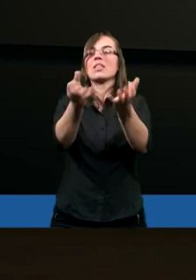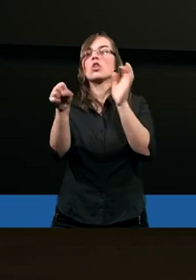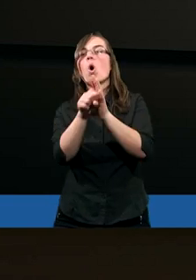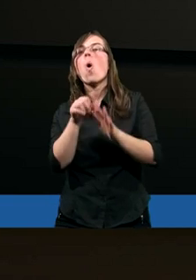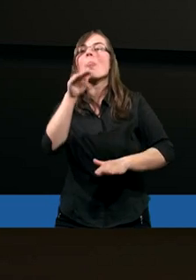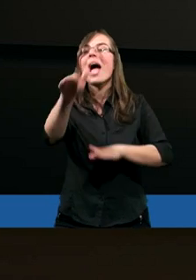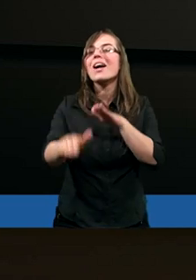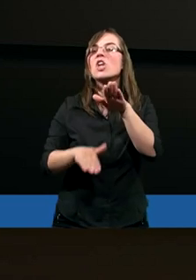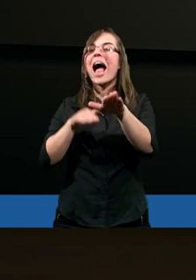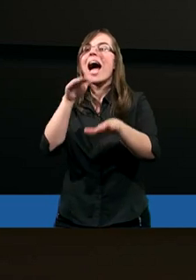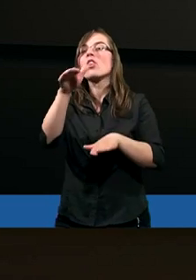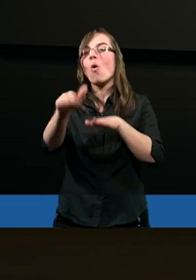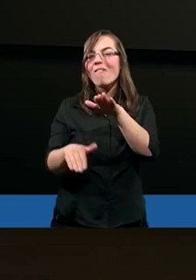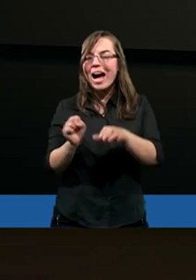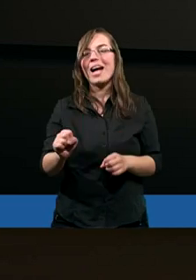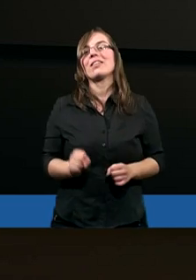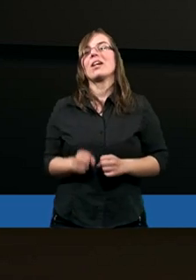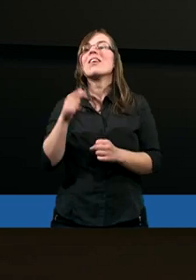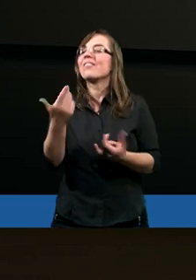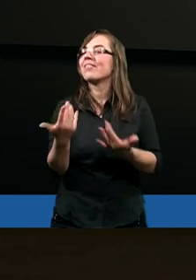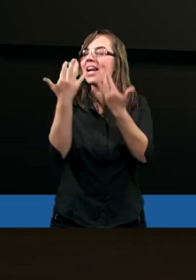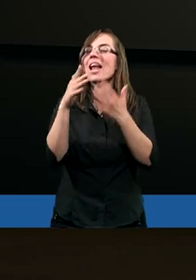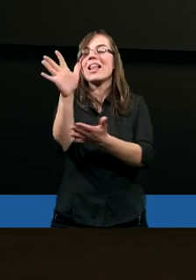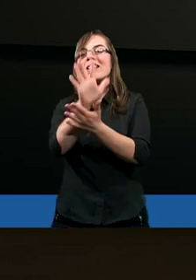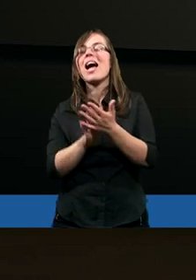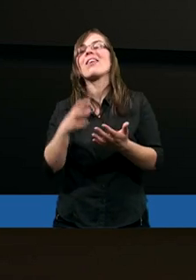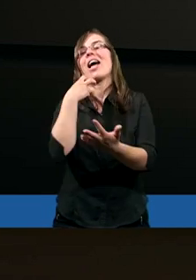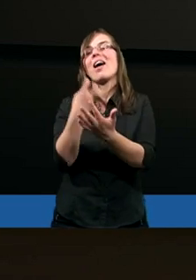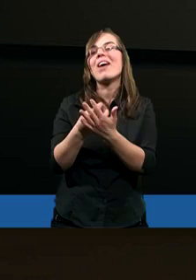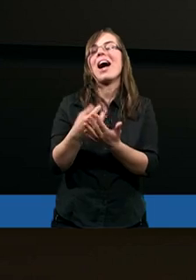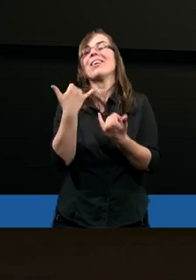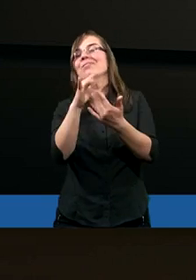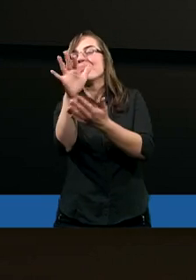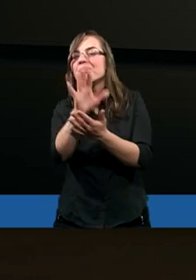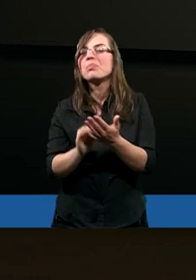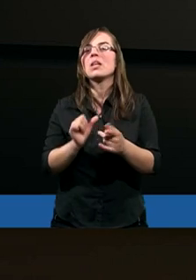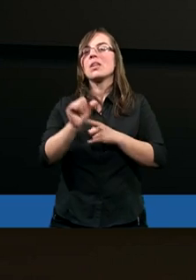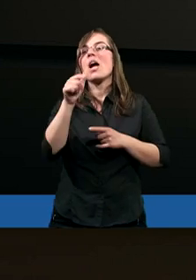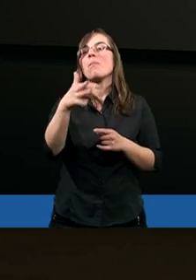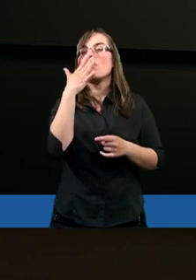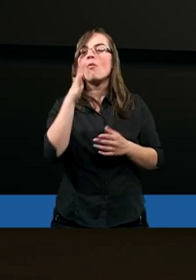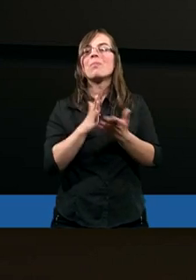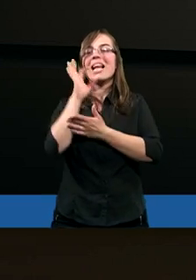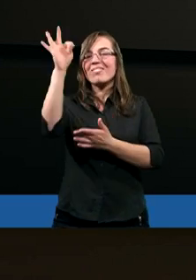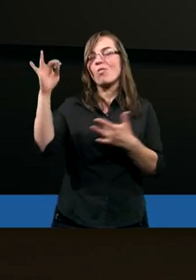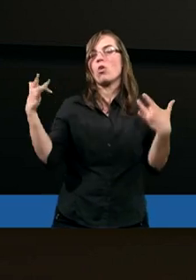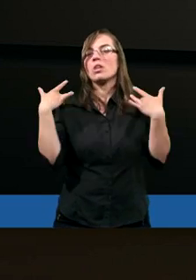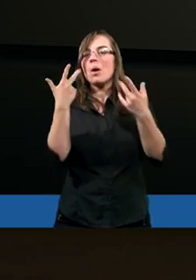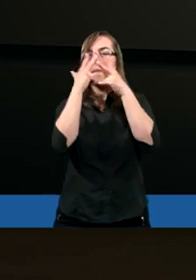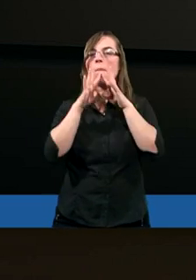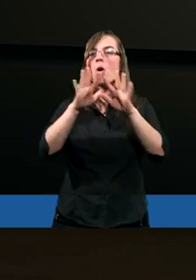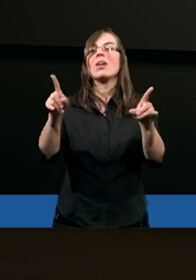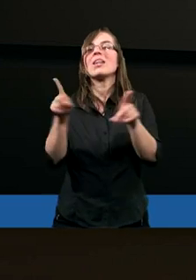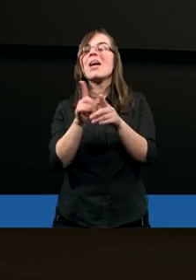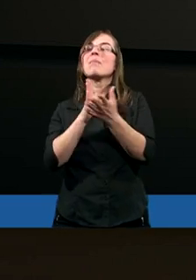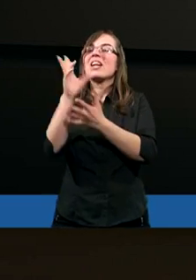Naśladujcie mnie. Wiele jest tekstów pięknych w Ewangeliach, gdzie tego nas uczy. On przez swoje życie pokazywał, ale też